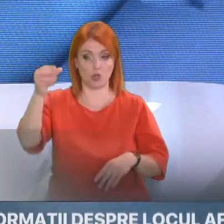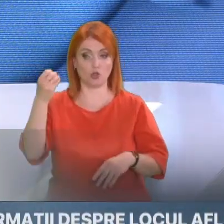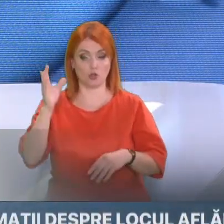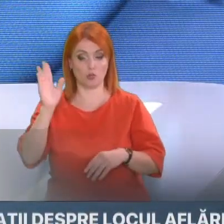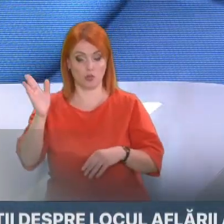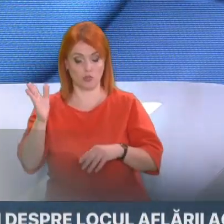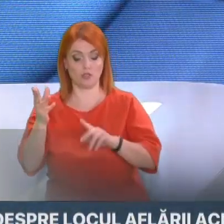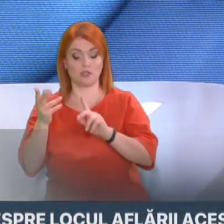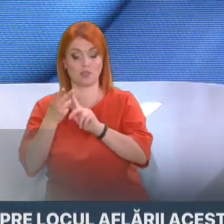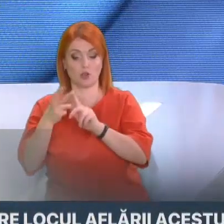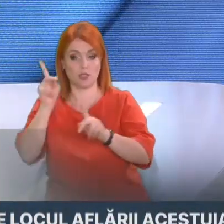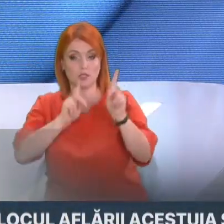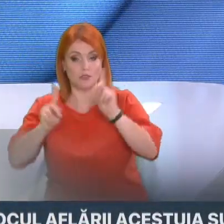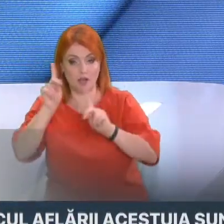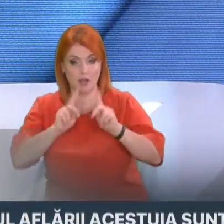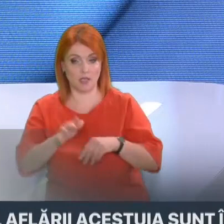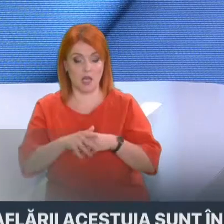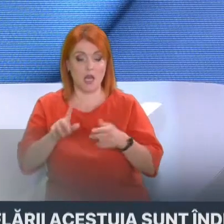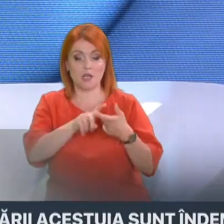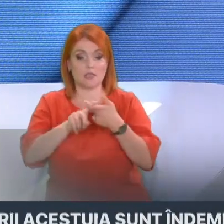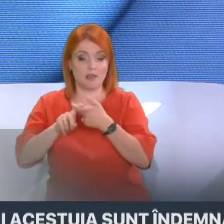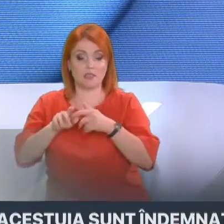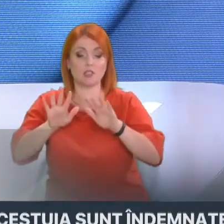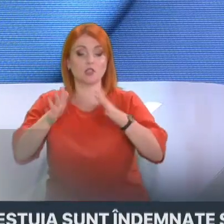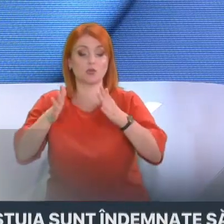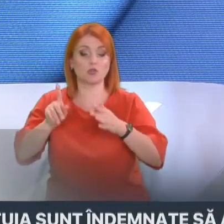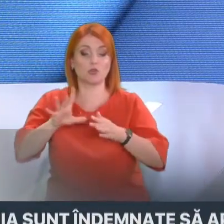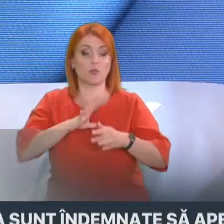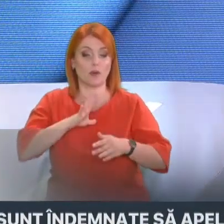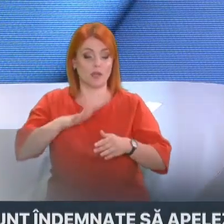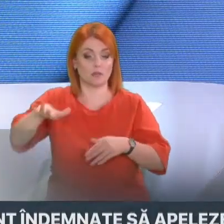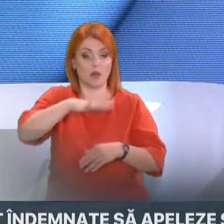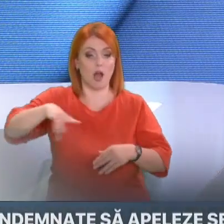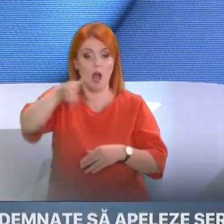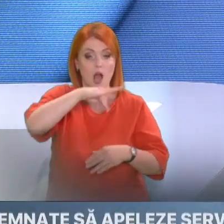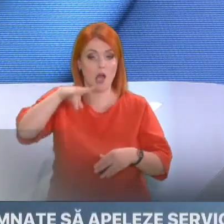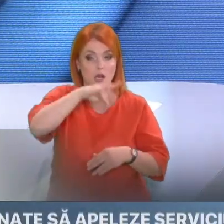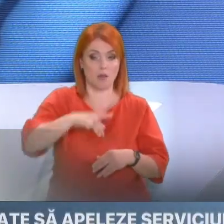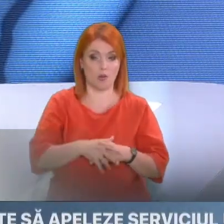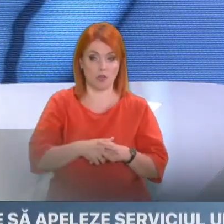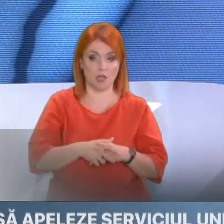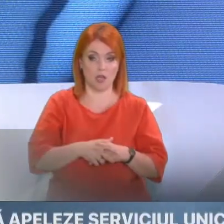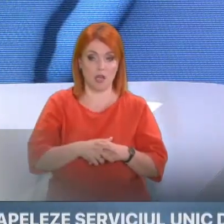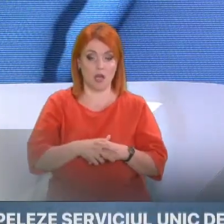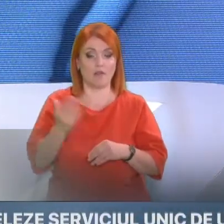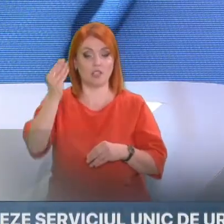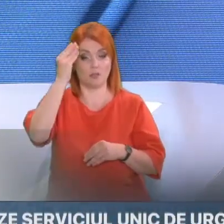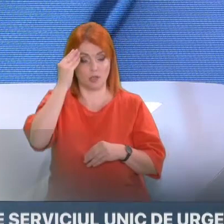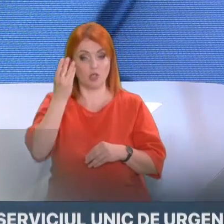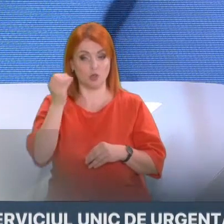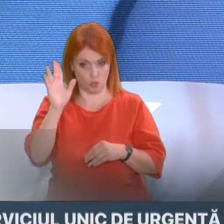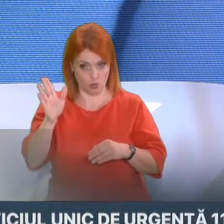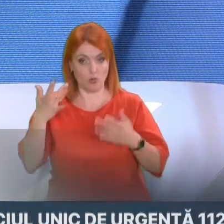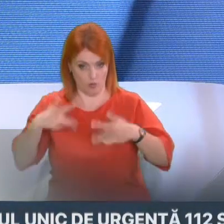cazul de la aeroport. Credeți, poate, că ar urma să fie și alte decizii de acest fel?